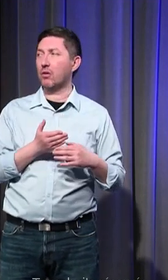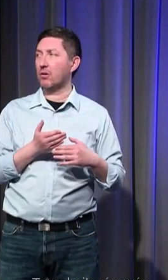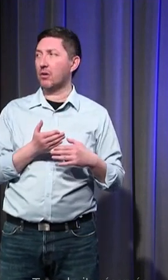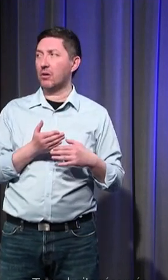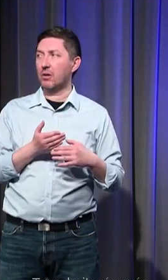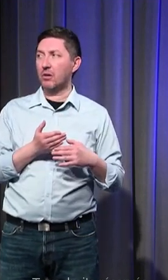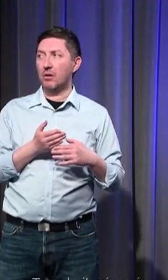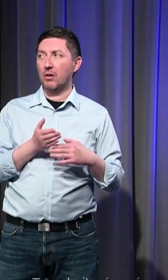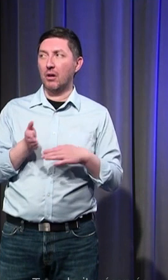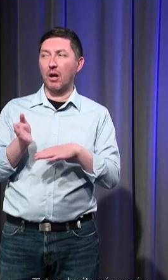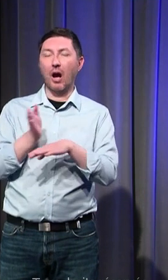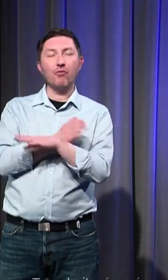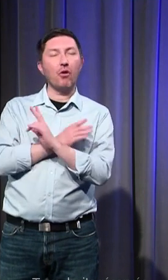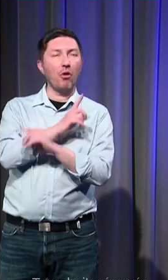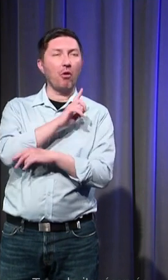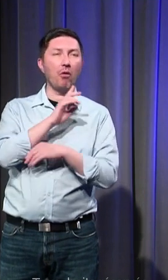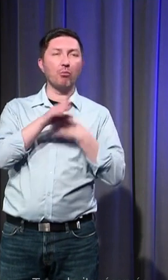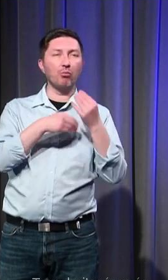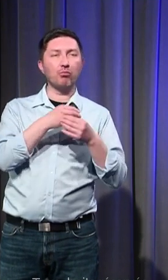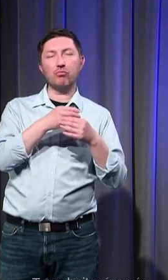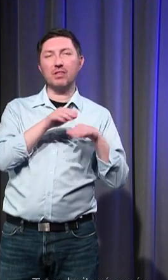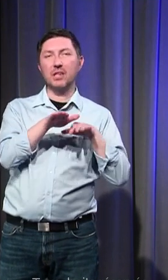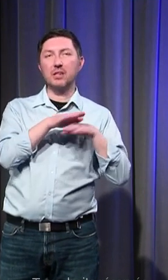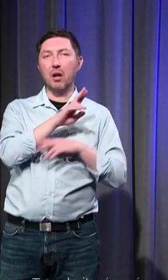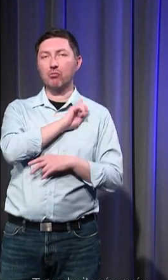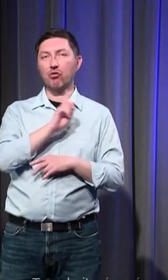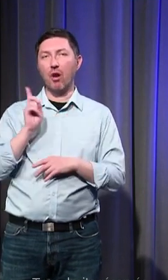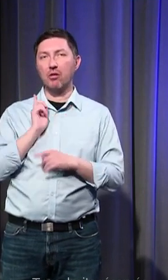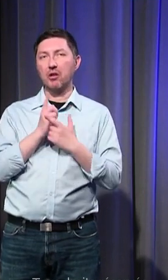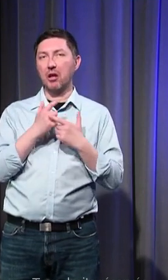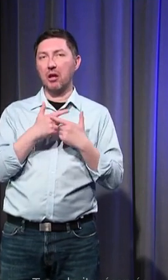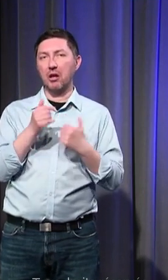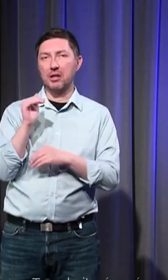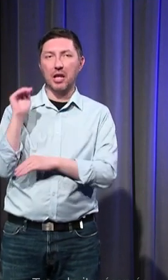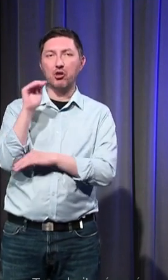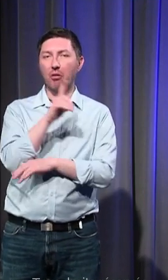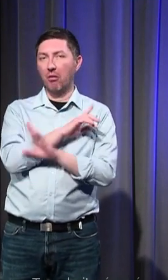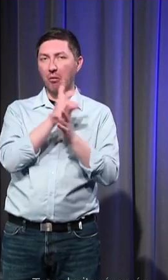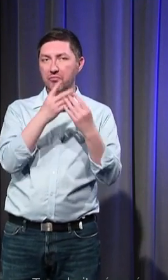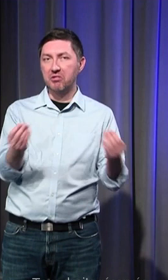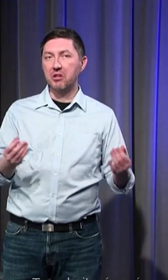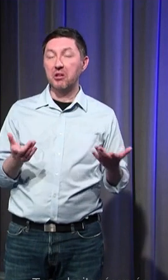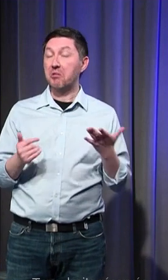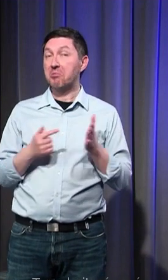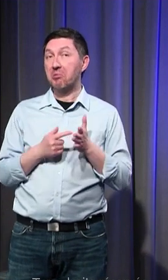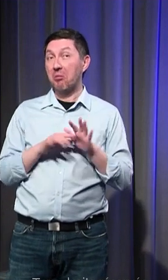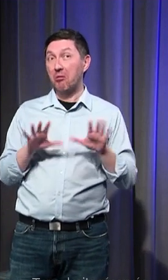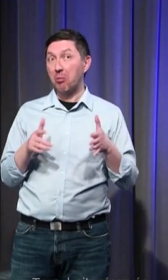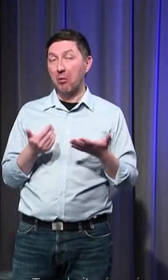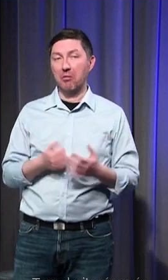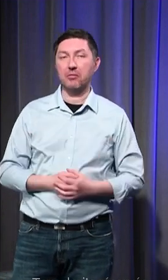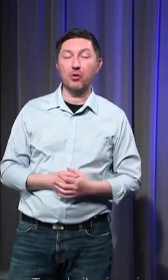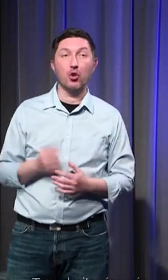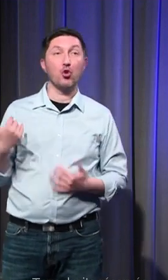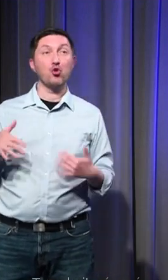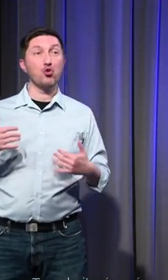la déliquescence de la vassalité que ça se produit qu'est-ce qui fait que ça devient de moins en moins important oui très très